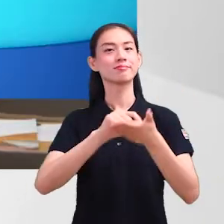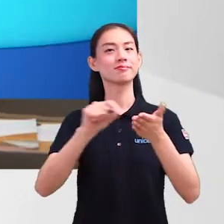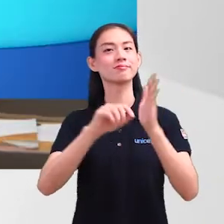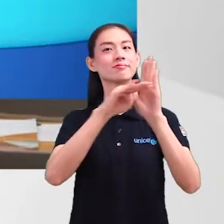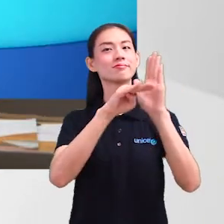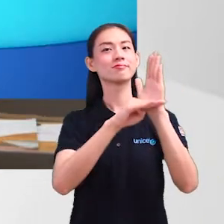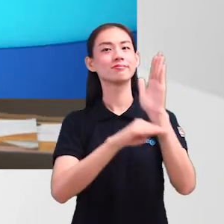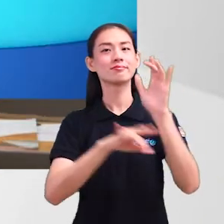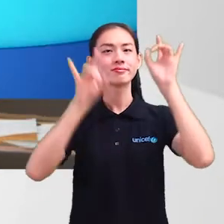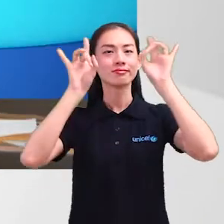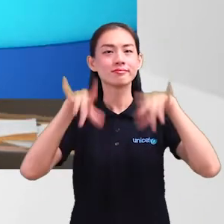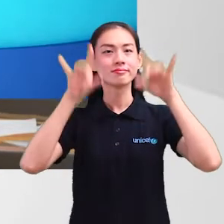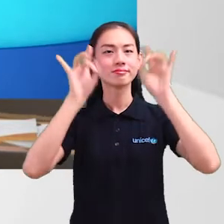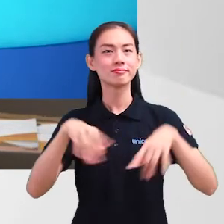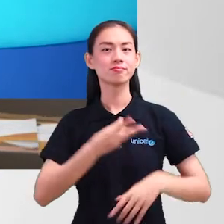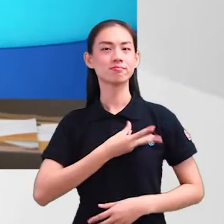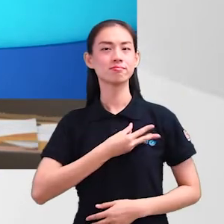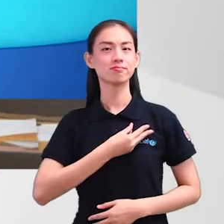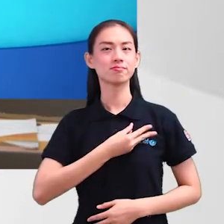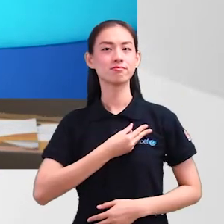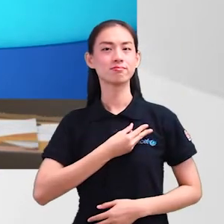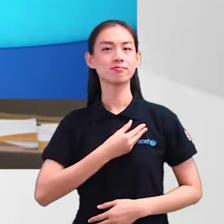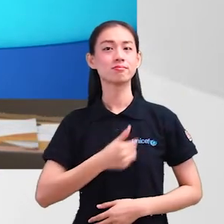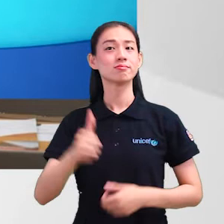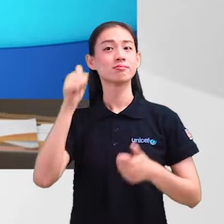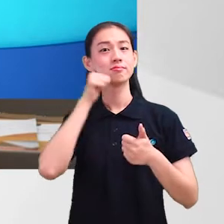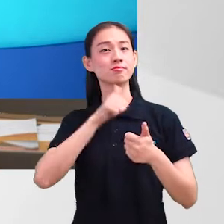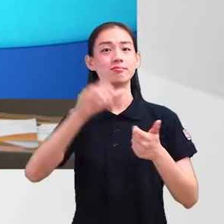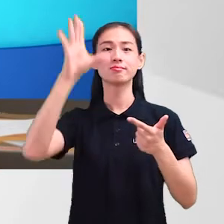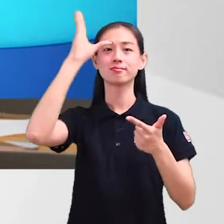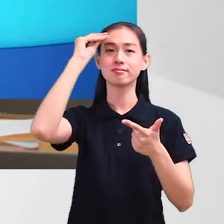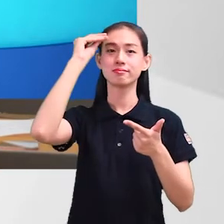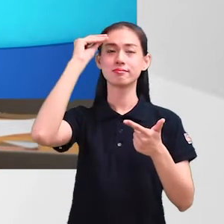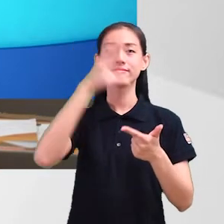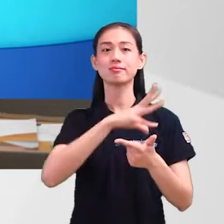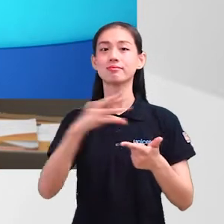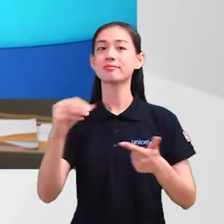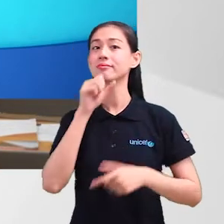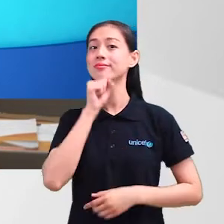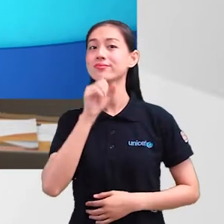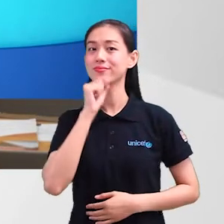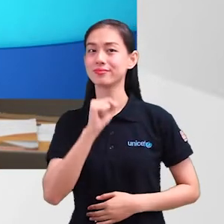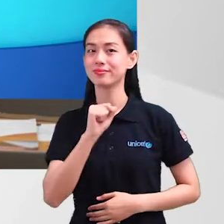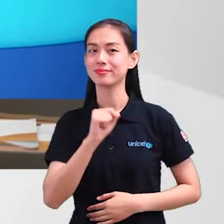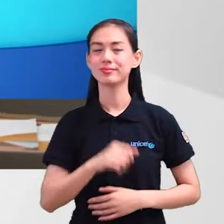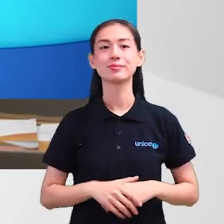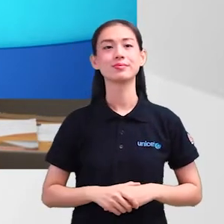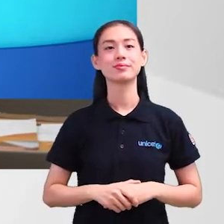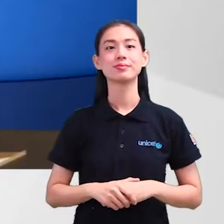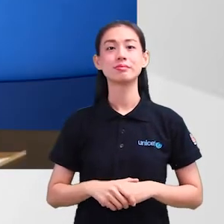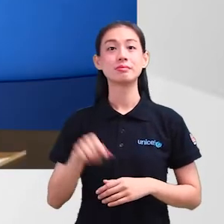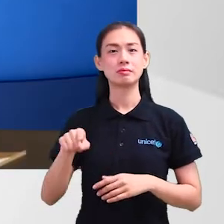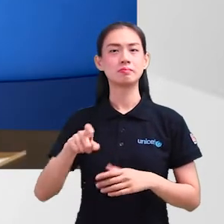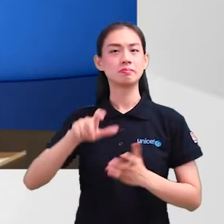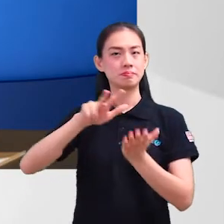tuliskan atau cara peranti yang boleh memeriksa kadar denyutan jantung rehat Berdasarkan jantina dan umur pengguna